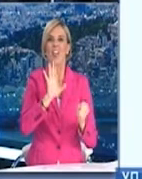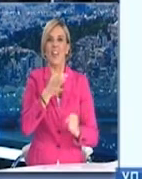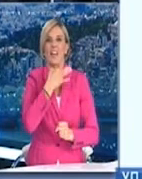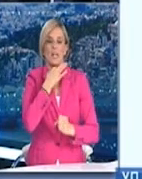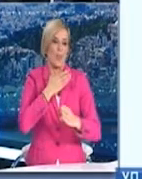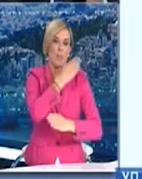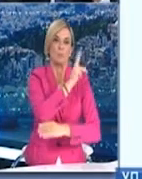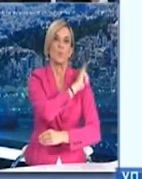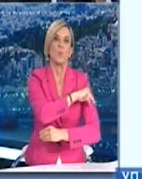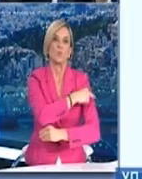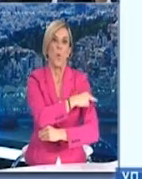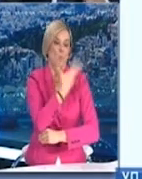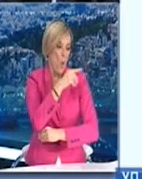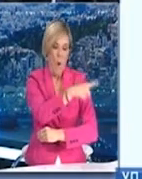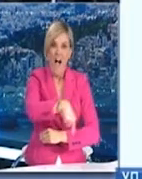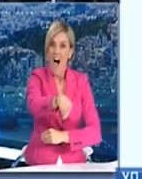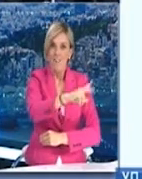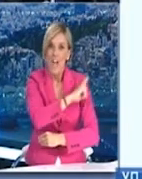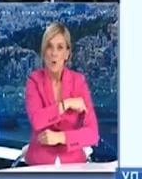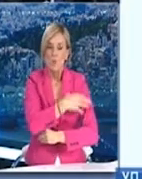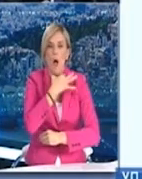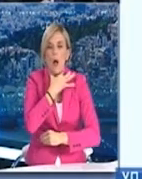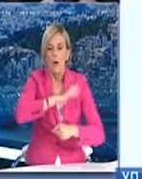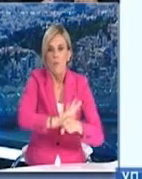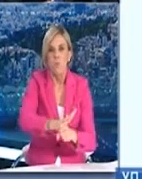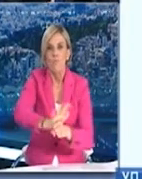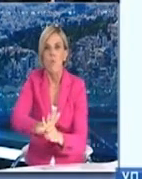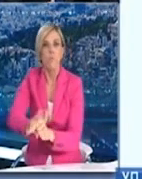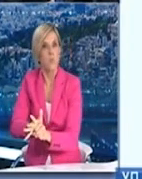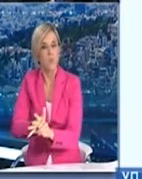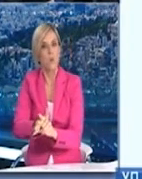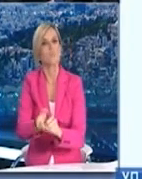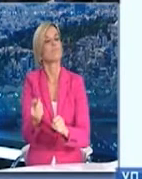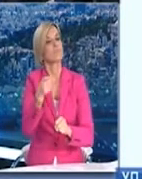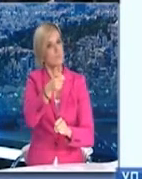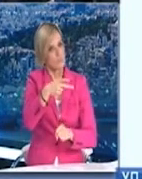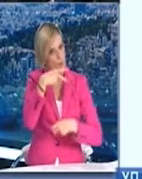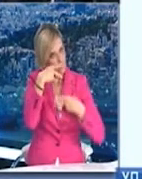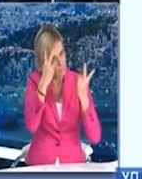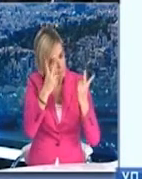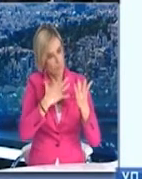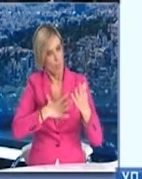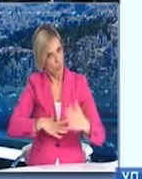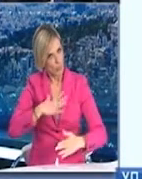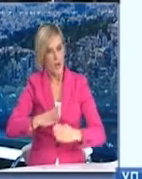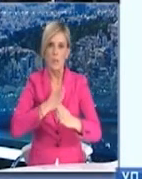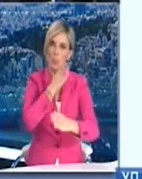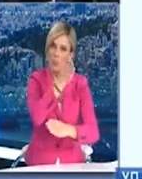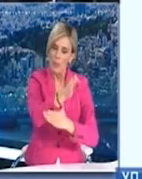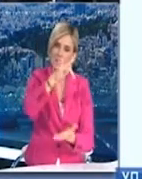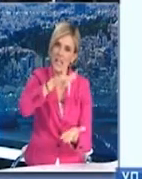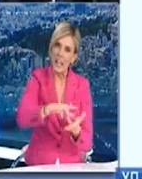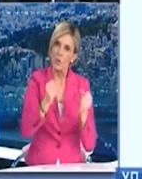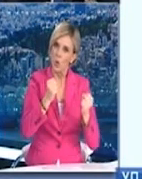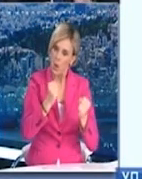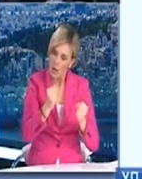των νοσοκομείων. Βλέπετε στα εστερά το χάρ της Ελλάδας με τα ποσοστά του τέστινγκ στα κέντρα υγείας και στην πρωτοβάθεια της